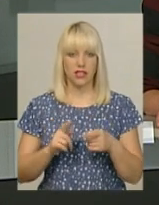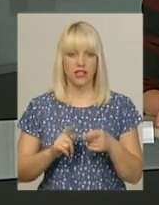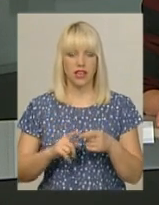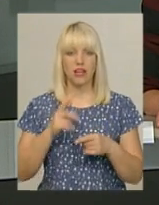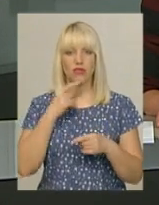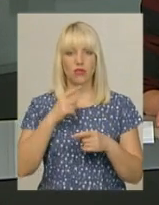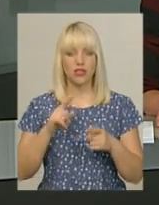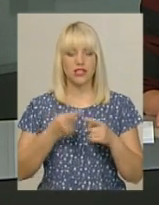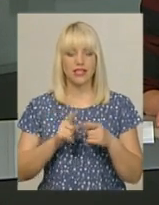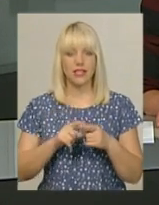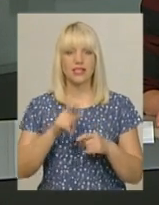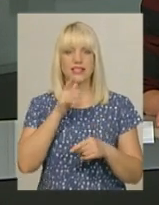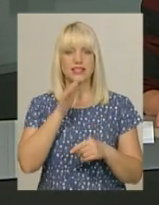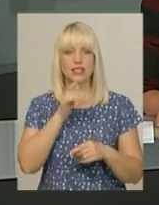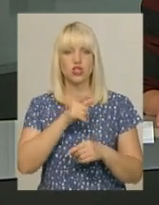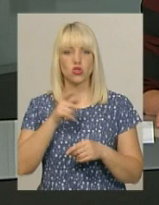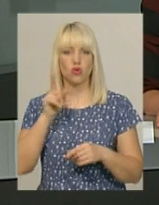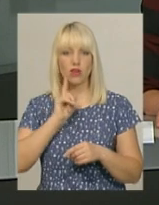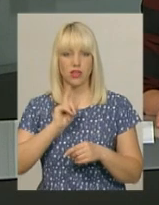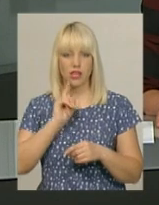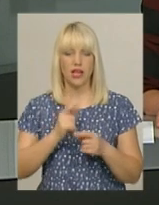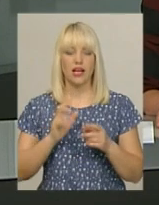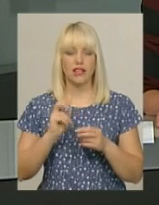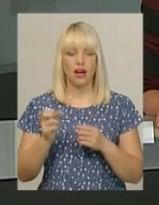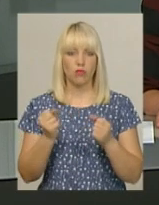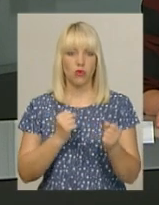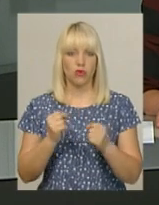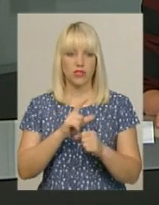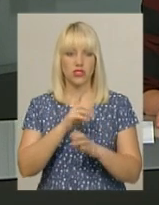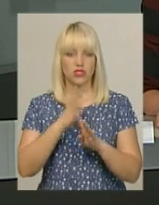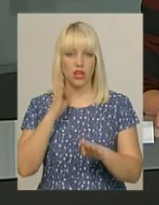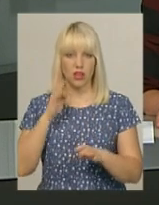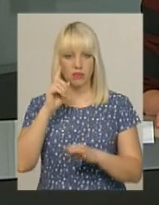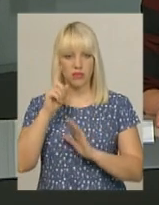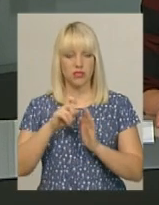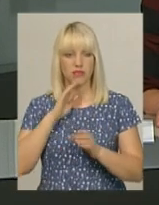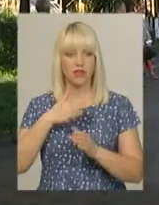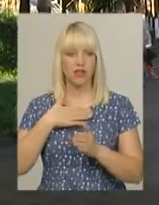служби називають сезонним. Як збираються боротися з чергами, дізнавалася Наталя Сідова.